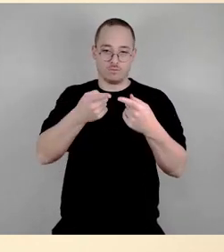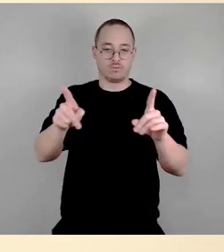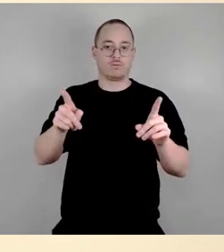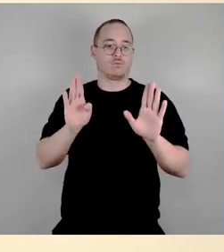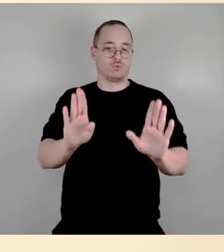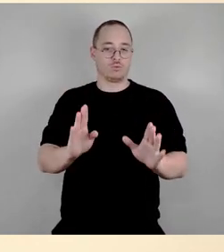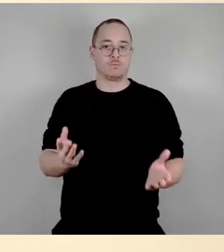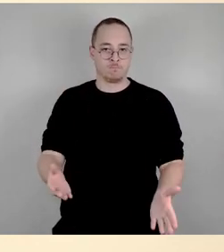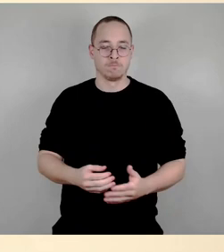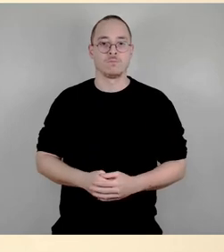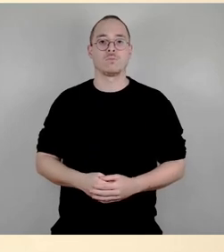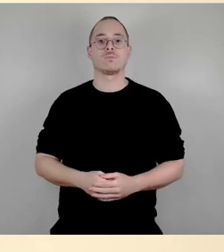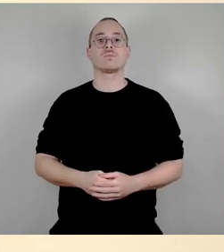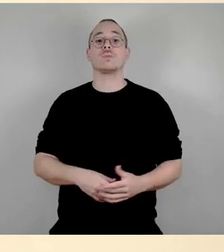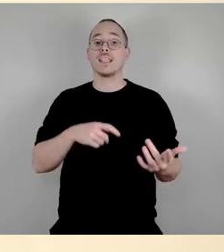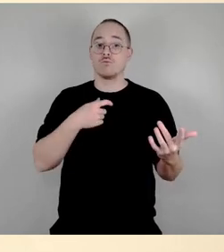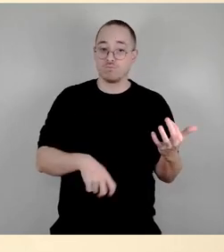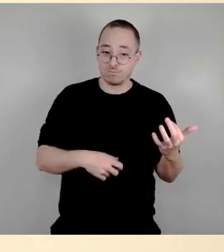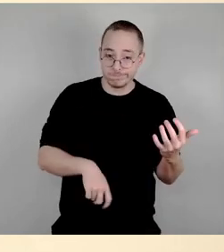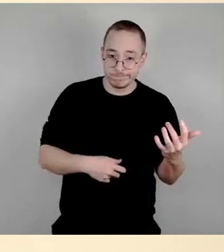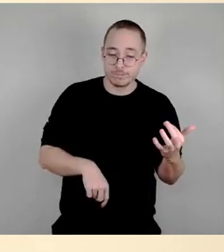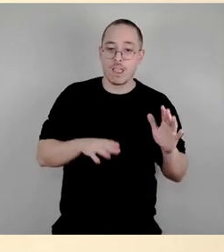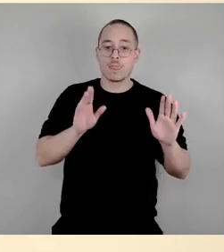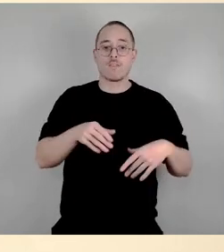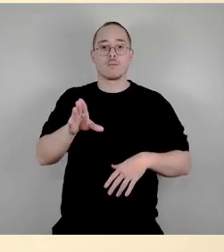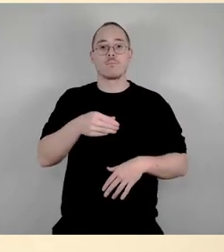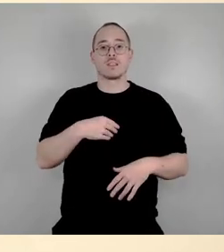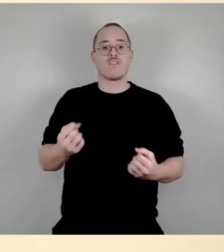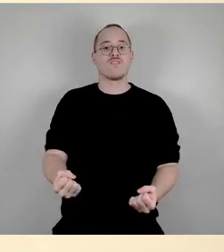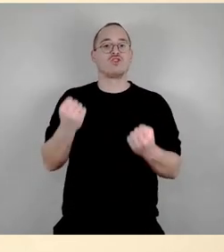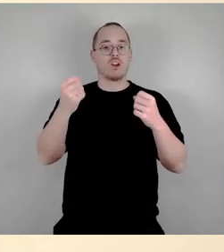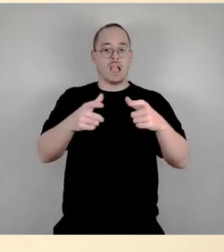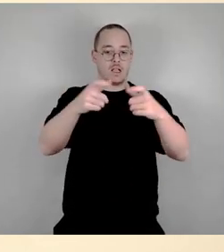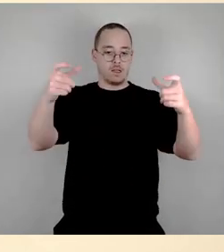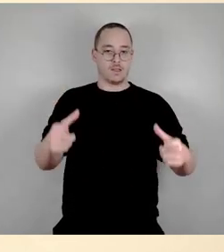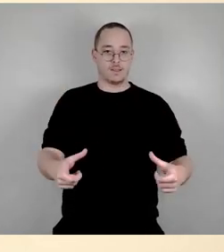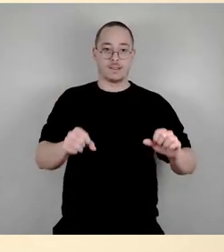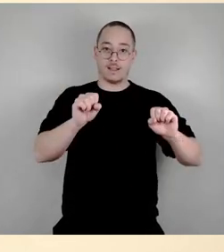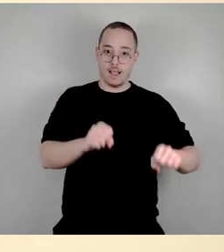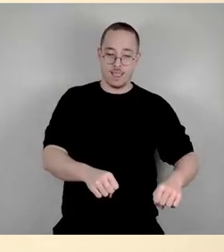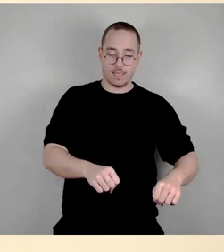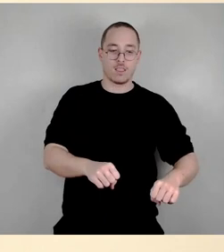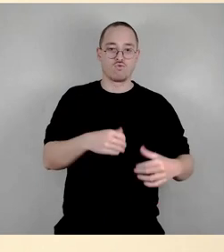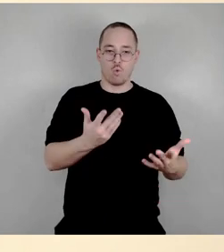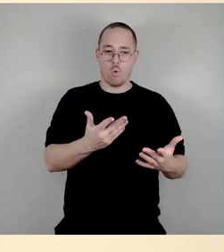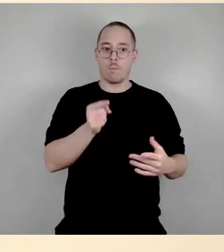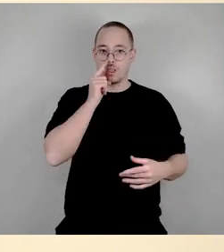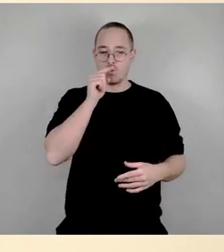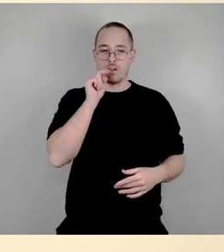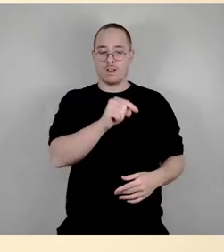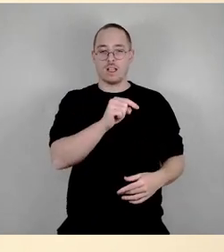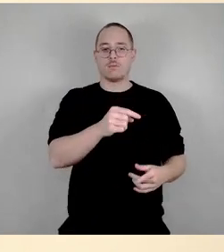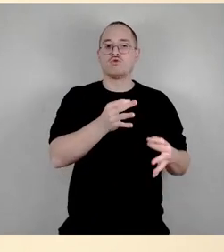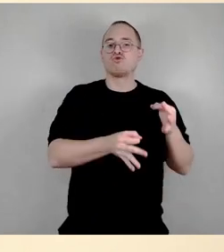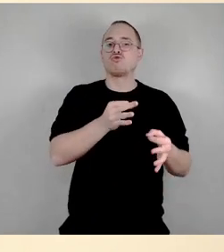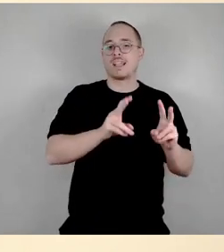Verstärker Straßenmusik gemacht werden kann. Und andererseits Spielbereiche, eben dort, wo auch die Beschwerdelage recht hoch